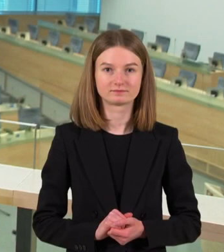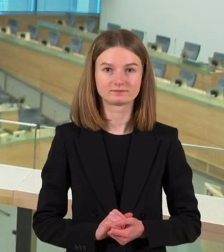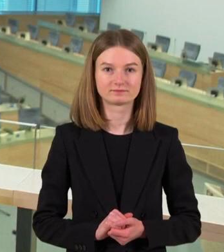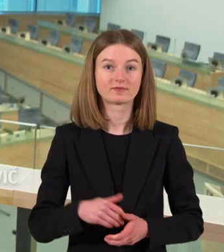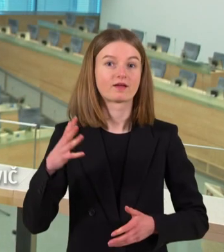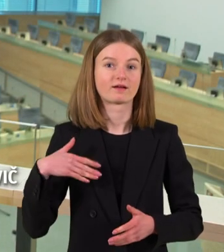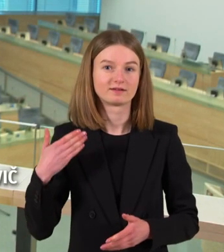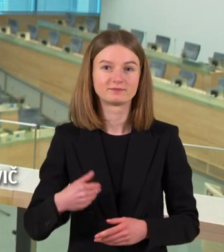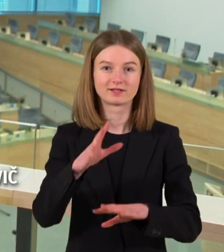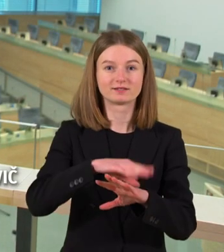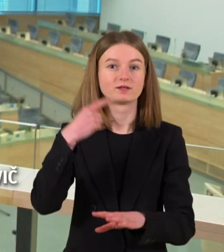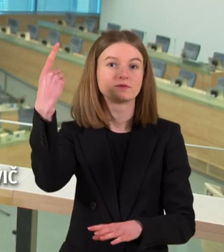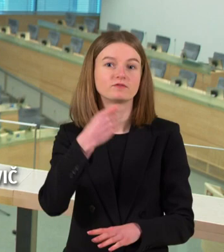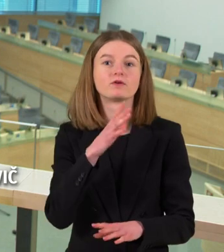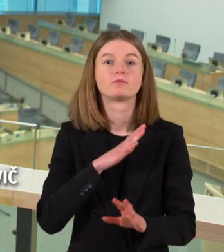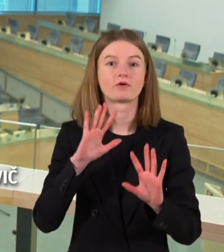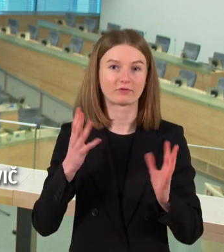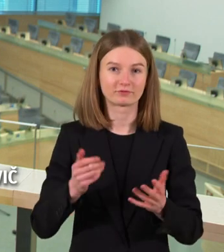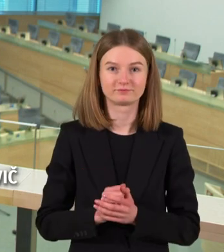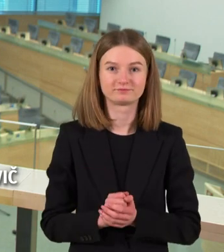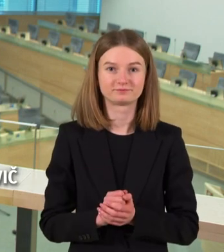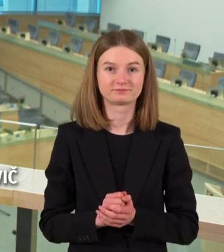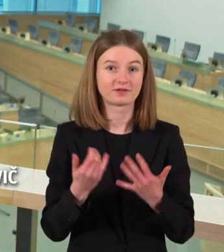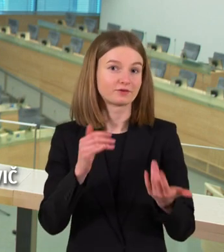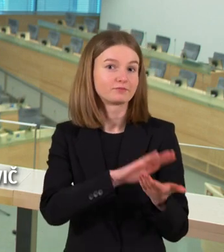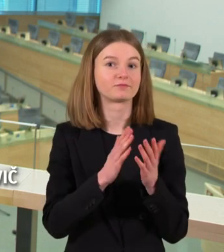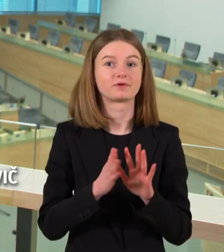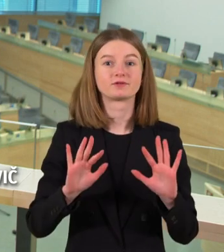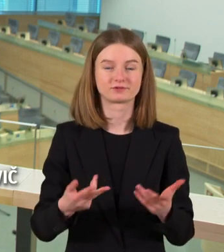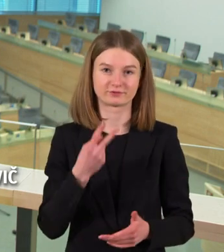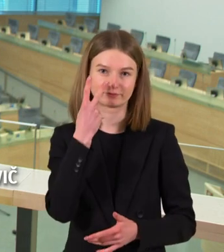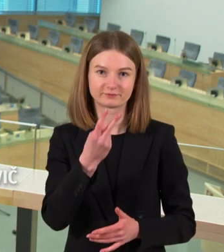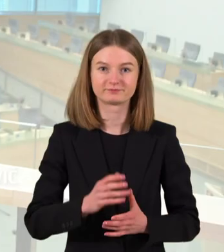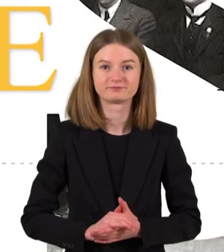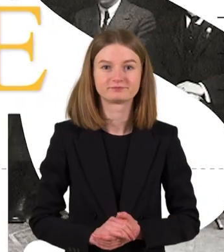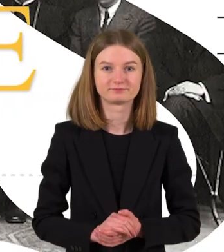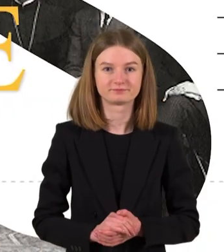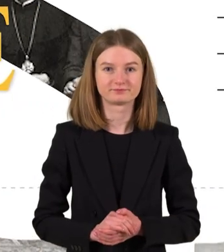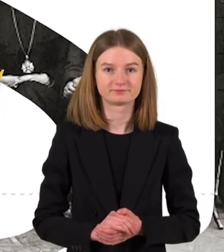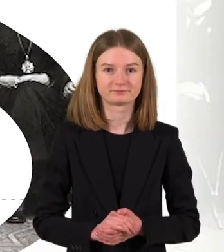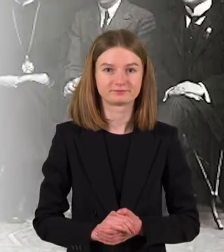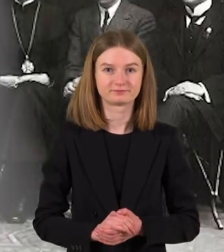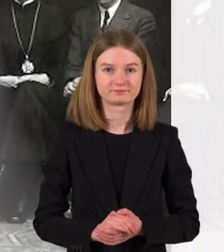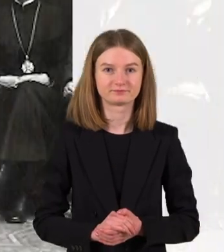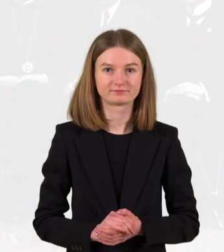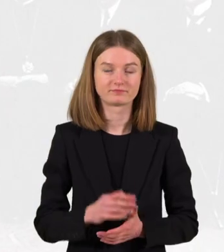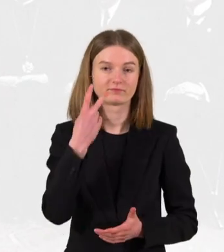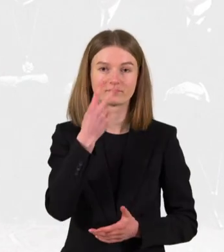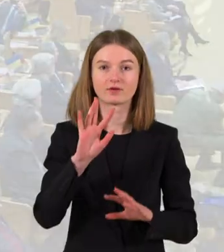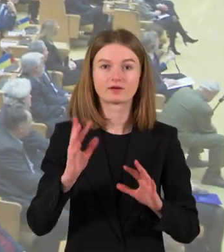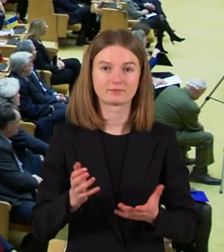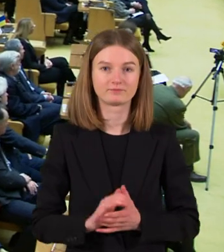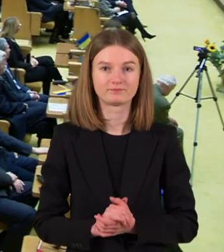Sveiki, apžvelgėme savaitę Lietuvos Respublikos Seime. Štai ką šį kartą Jums parengėme. Seimo savaitėje